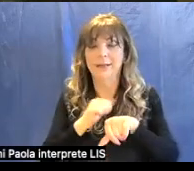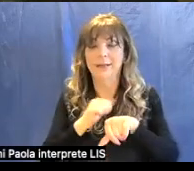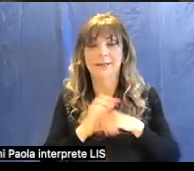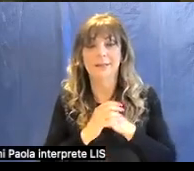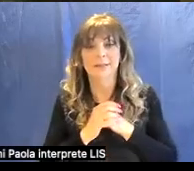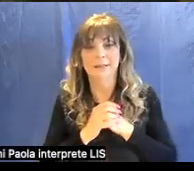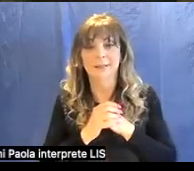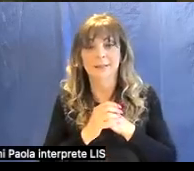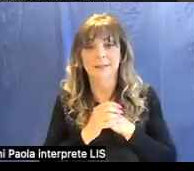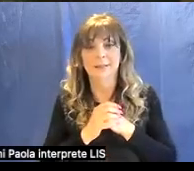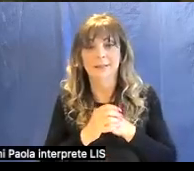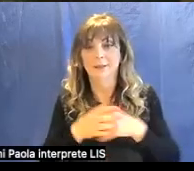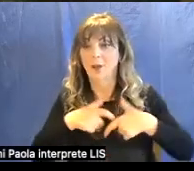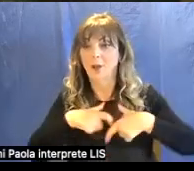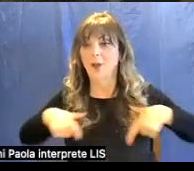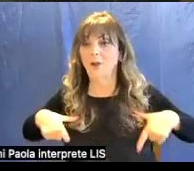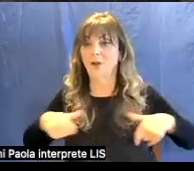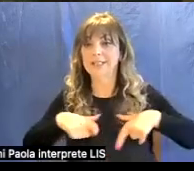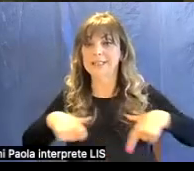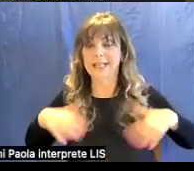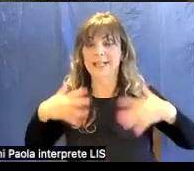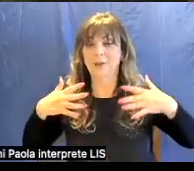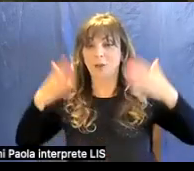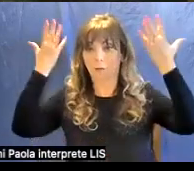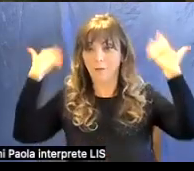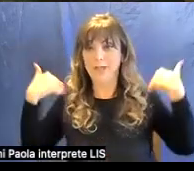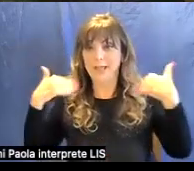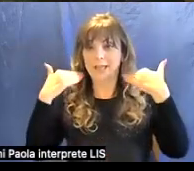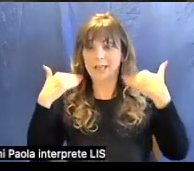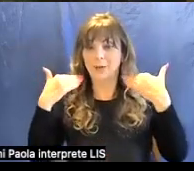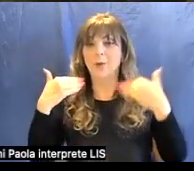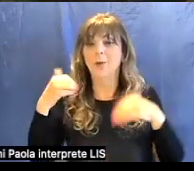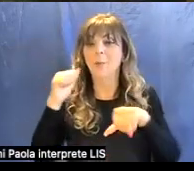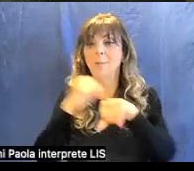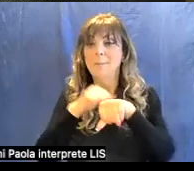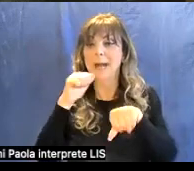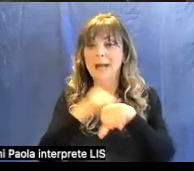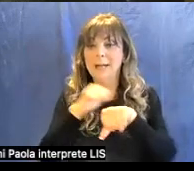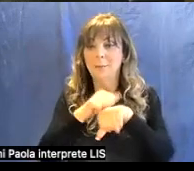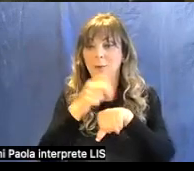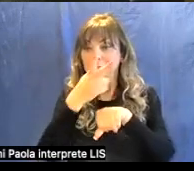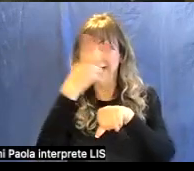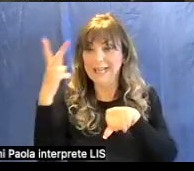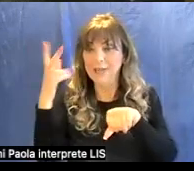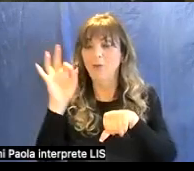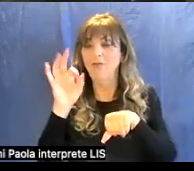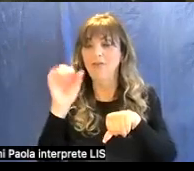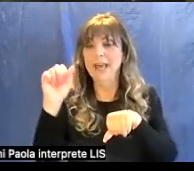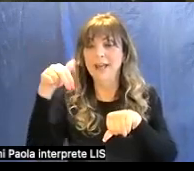il corsetto e il velo sono marmo nero di fiandra